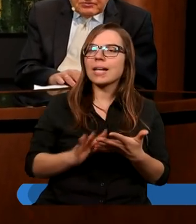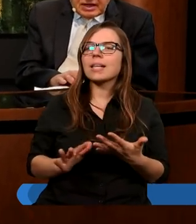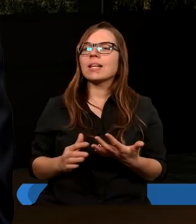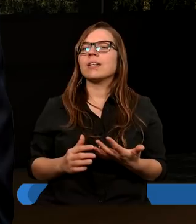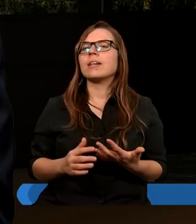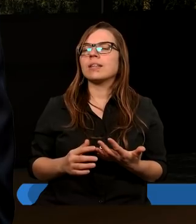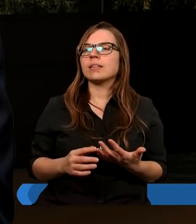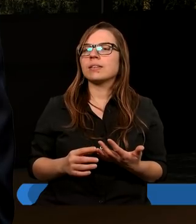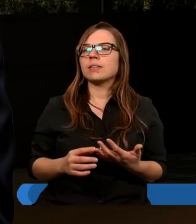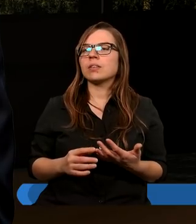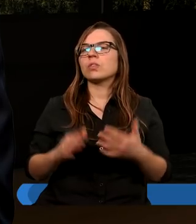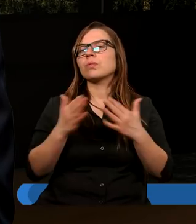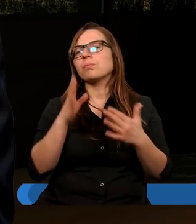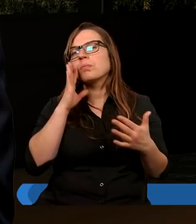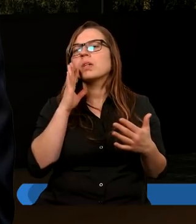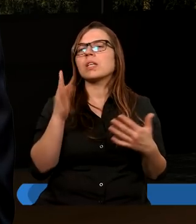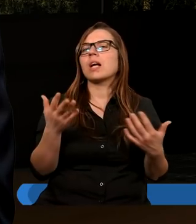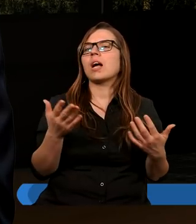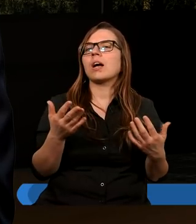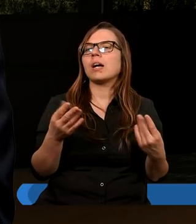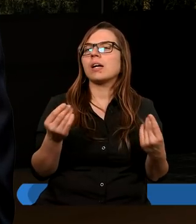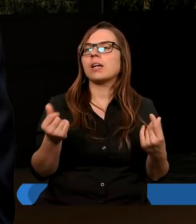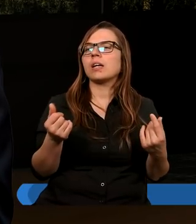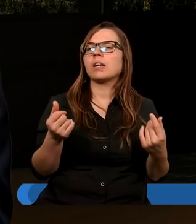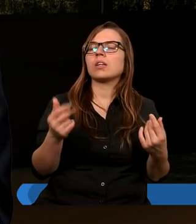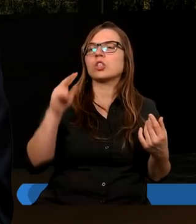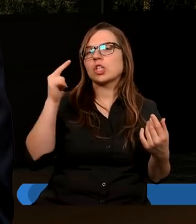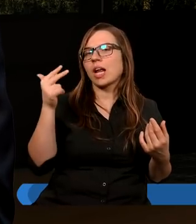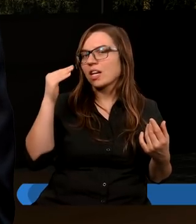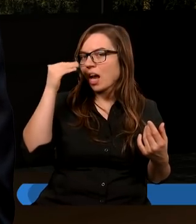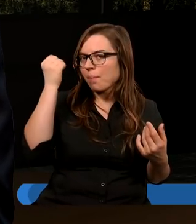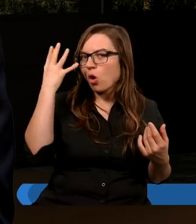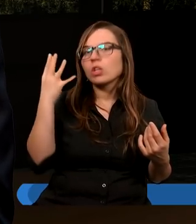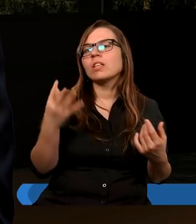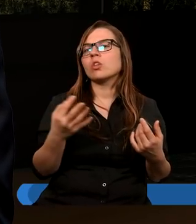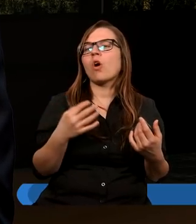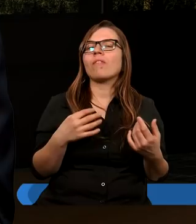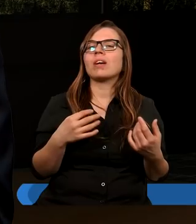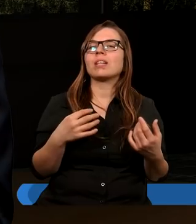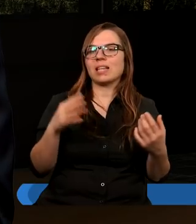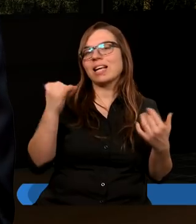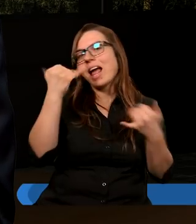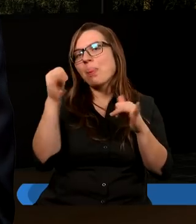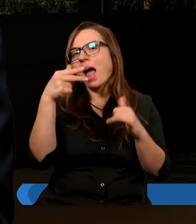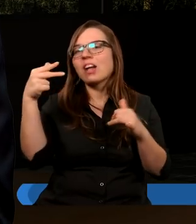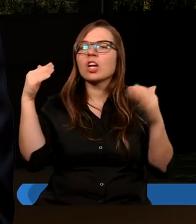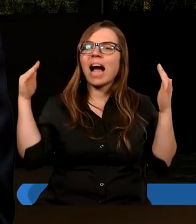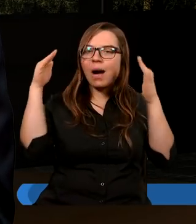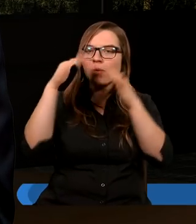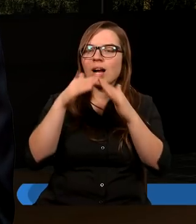w takiej księdze jak księga trzecia mojżeszowa kapłańska.